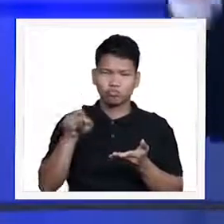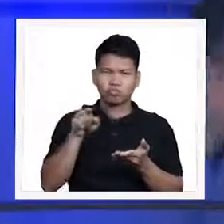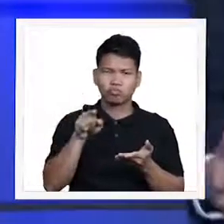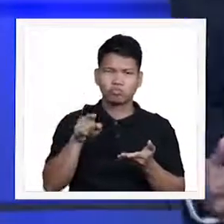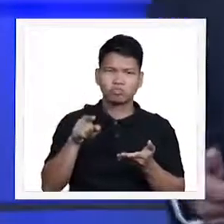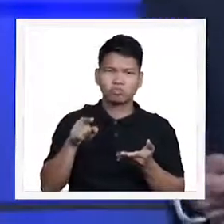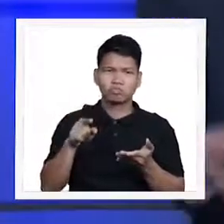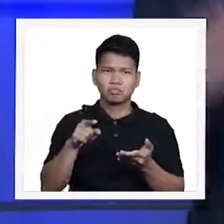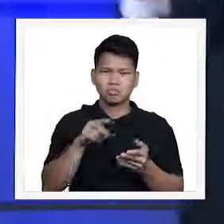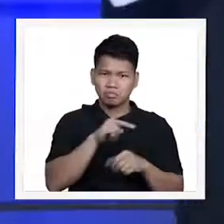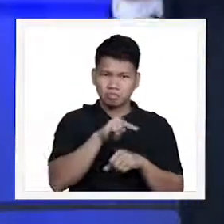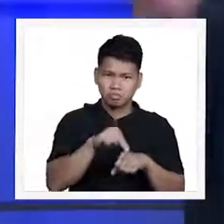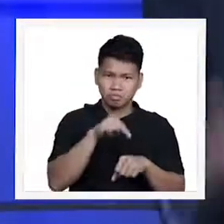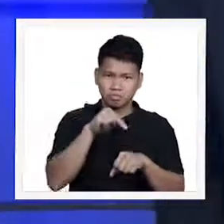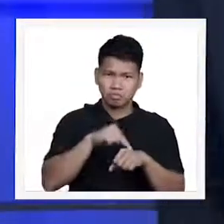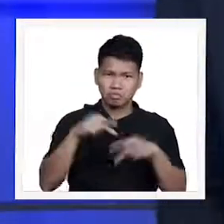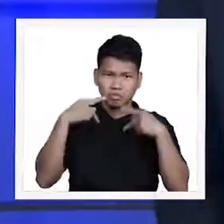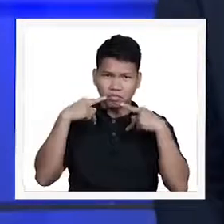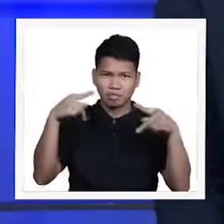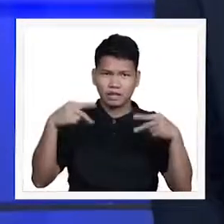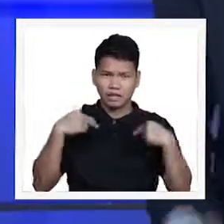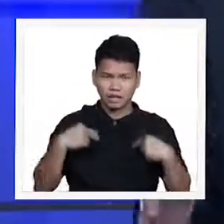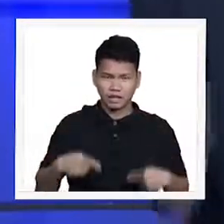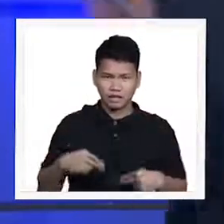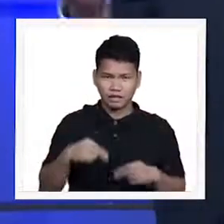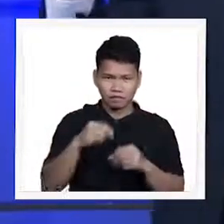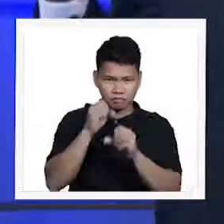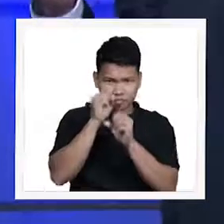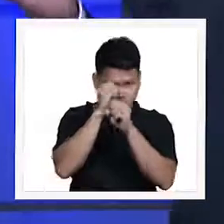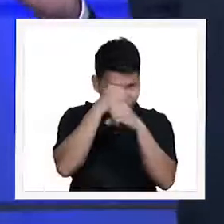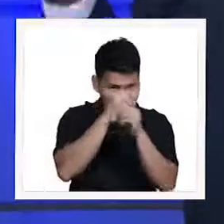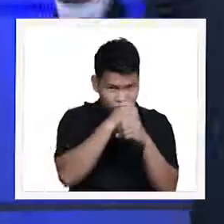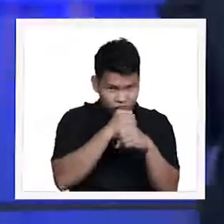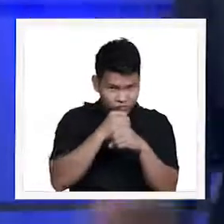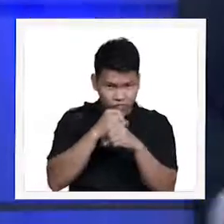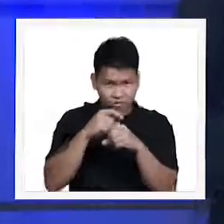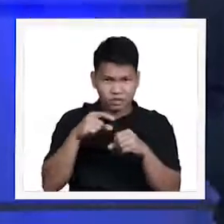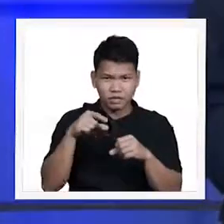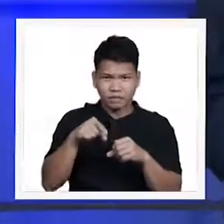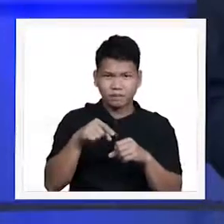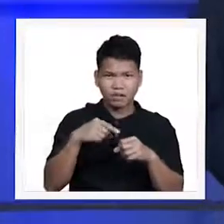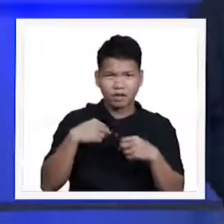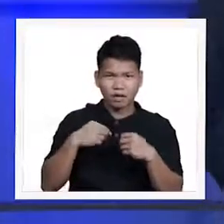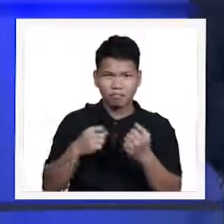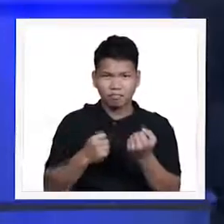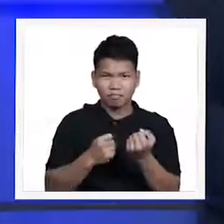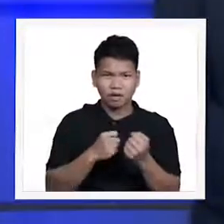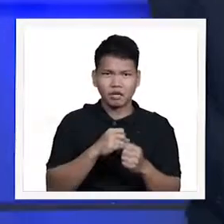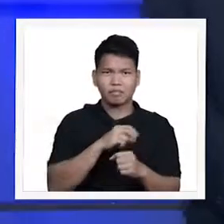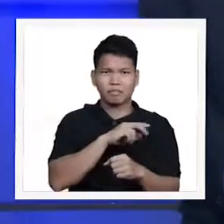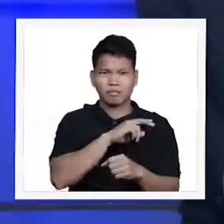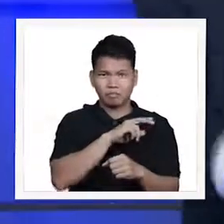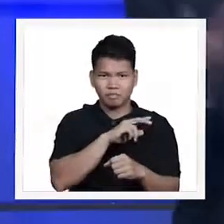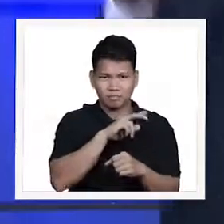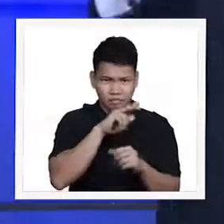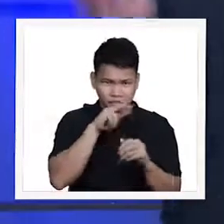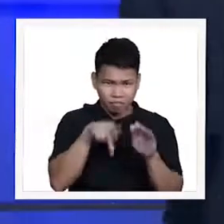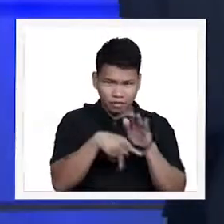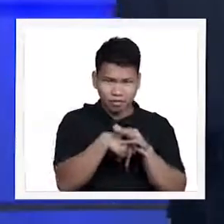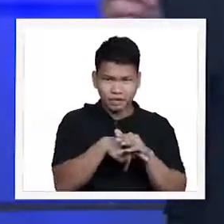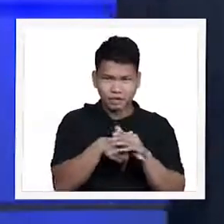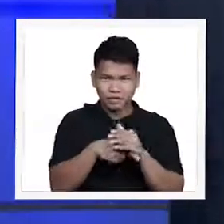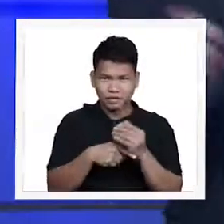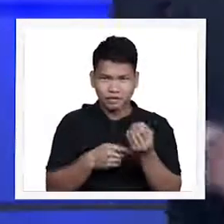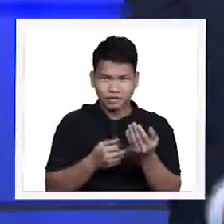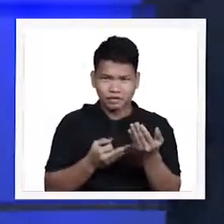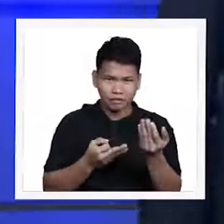public health research institutions, and even privately funded health organizations are all coming